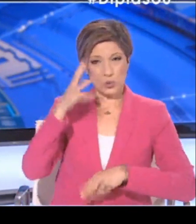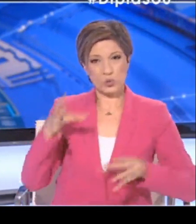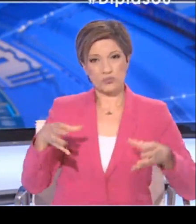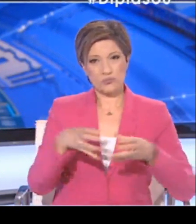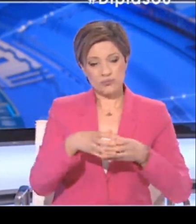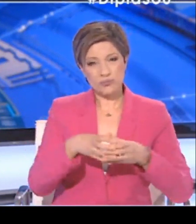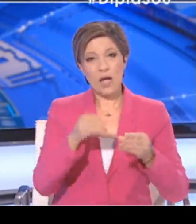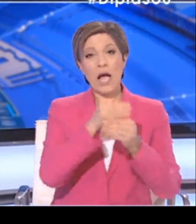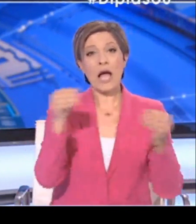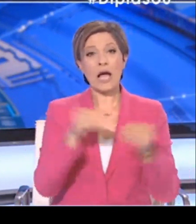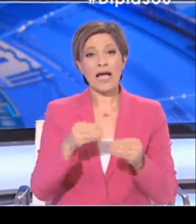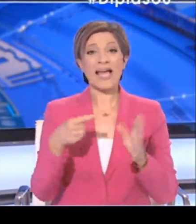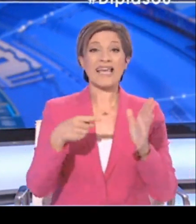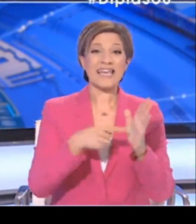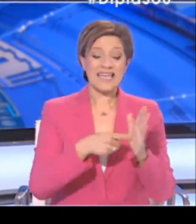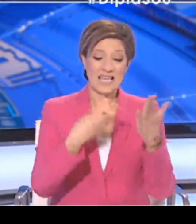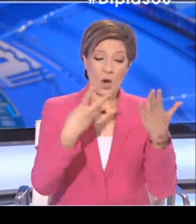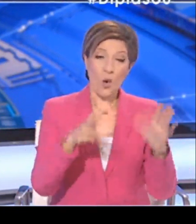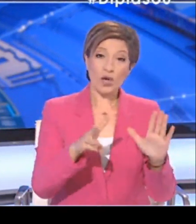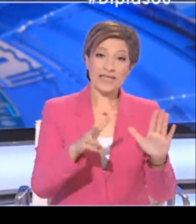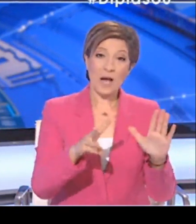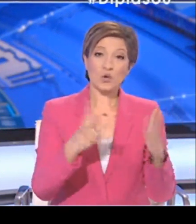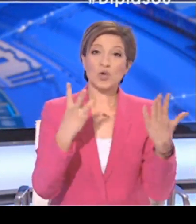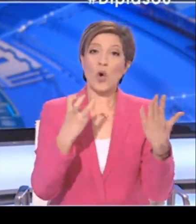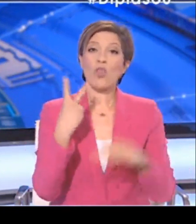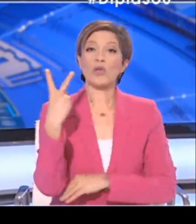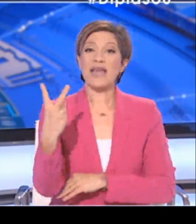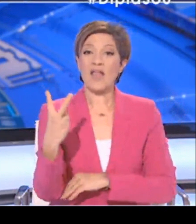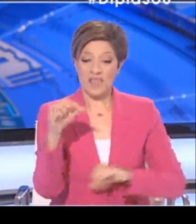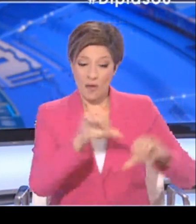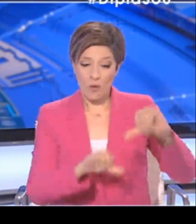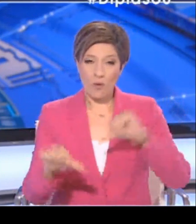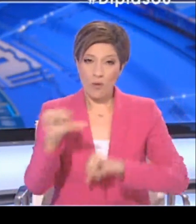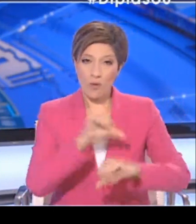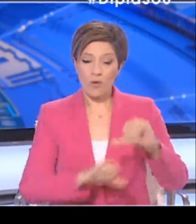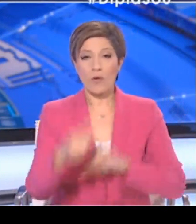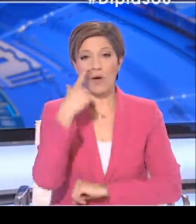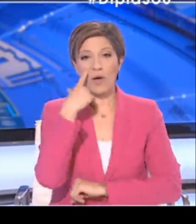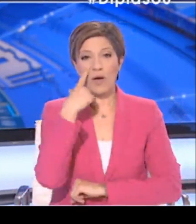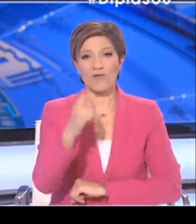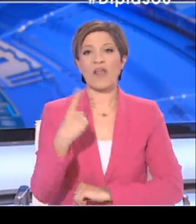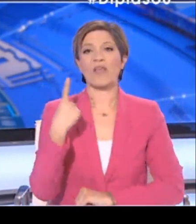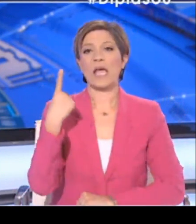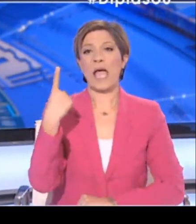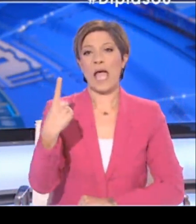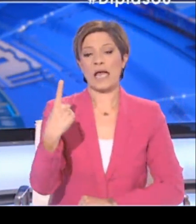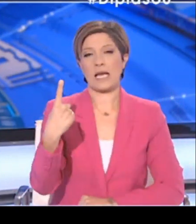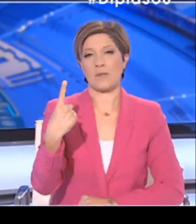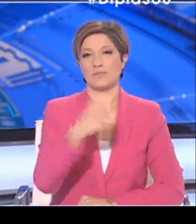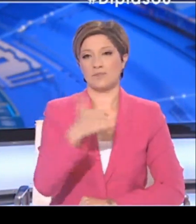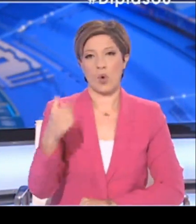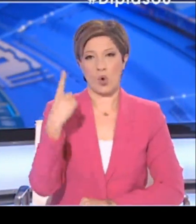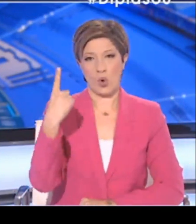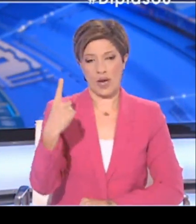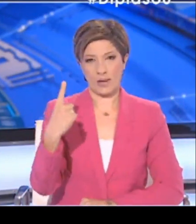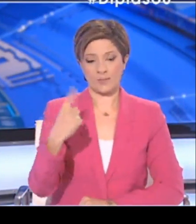Υγείας, από σύνολο 1.882 εργαστηριακών διαγνώσεων εντοπίστηκε ένα κρούσμαν του Ιούς SARS